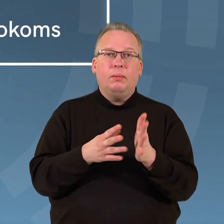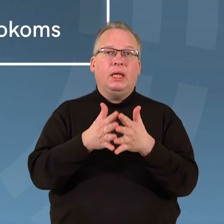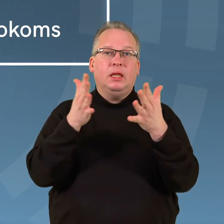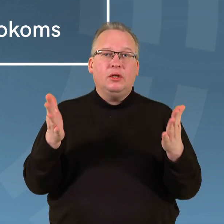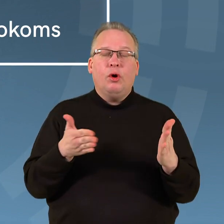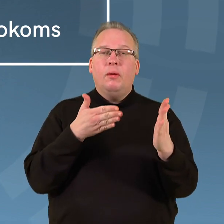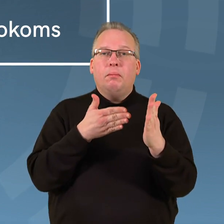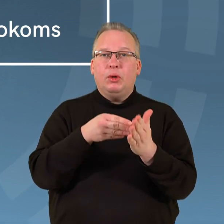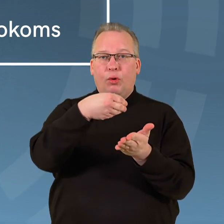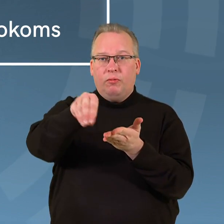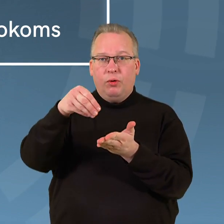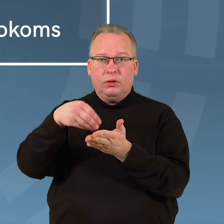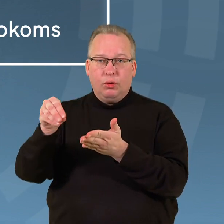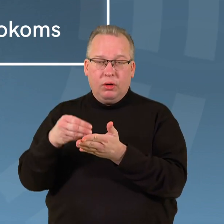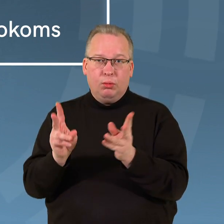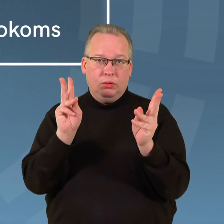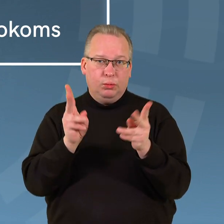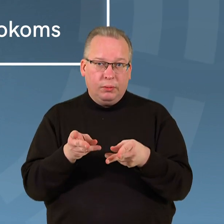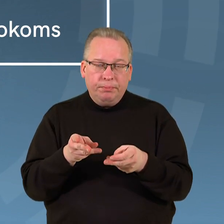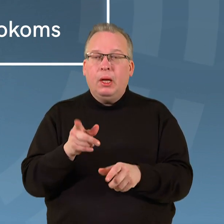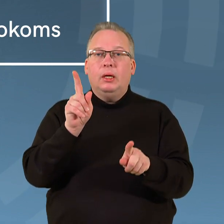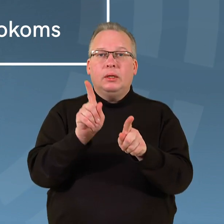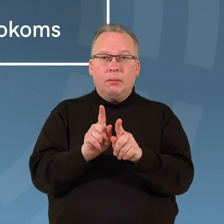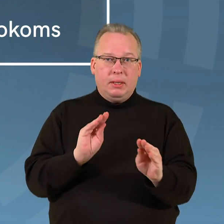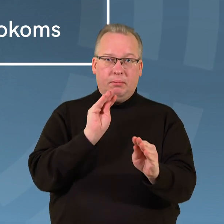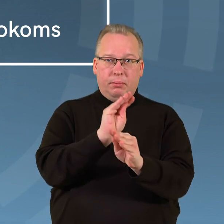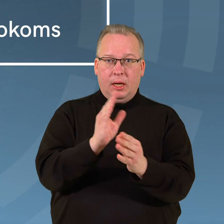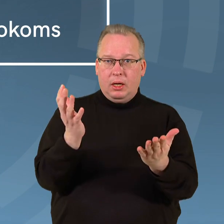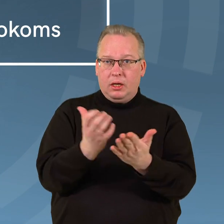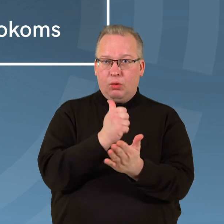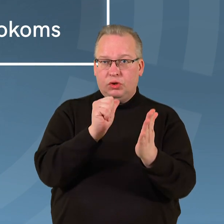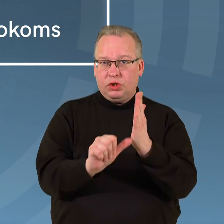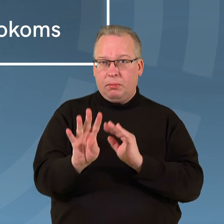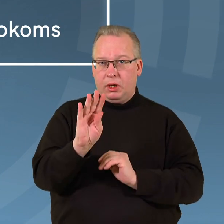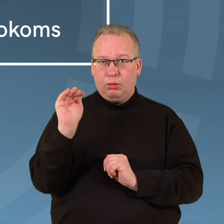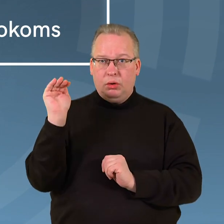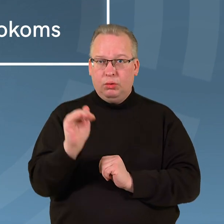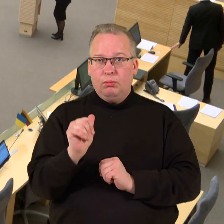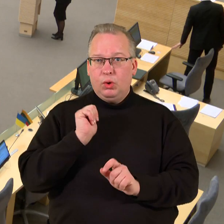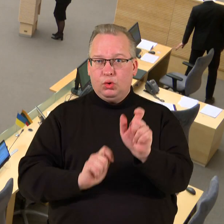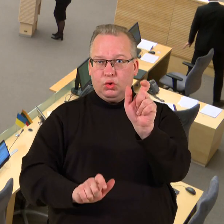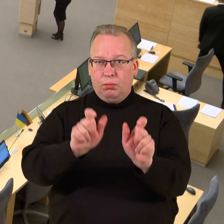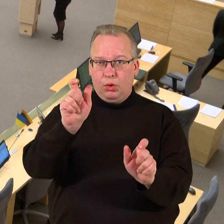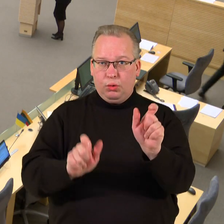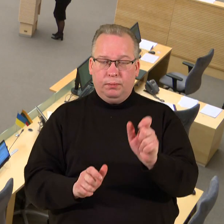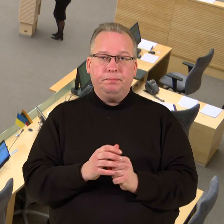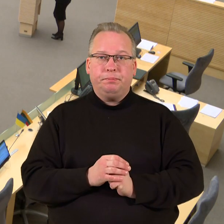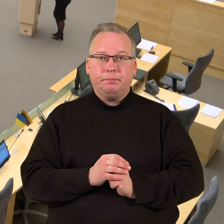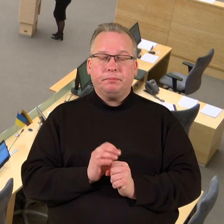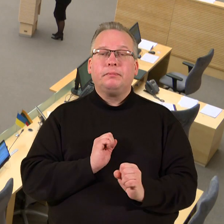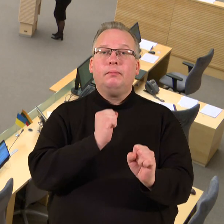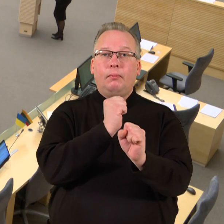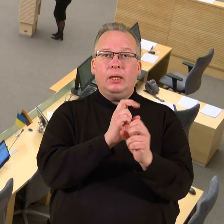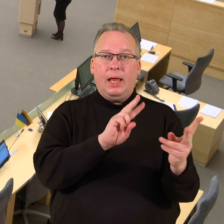minimalių vartojimo poreikiu dydžio. Priemokas gaus daugiau kaip 64 tūkstančiai žmonių. Darant pakeitimus